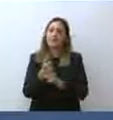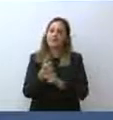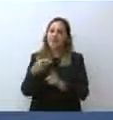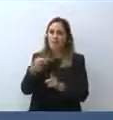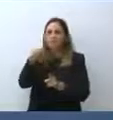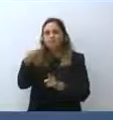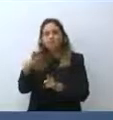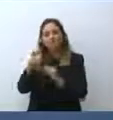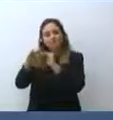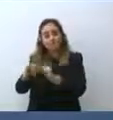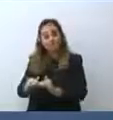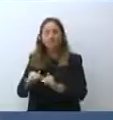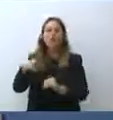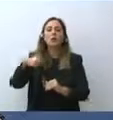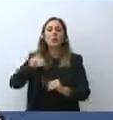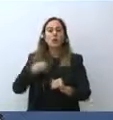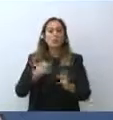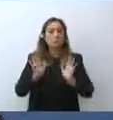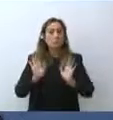fermerei.